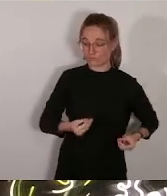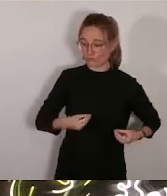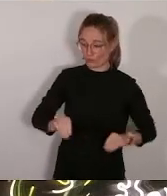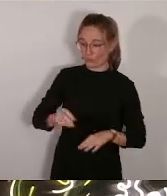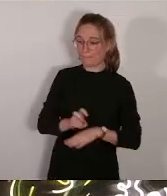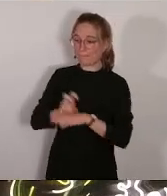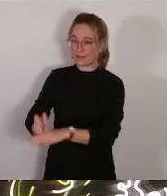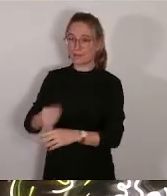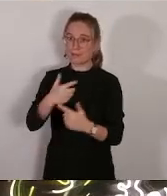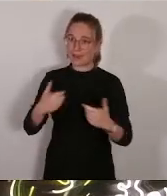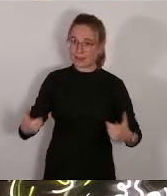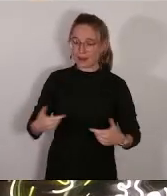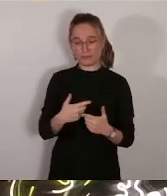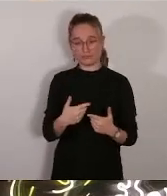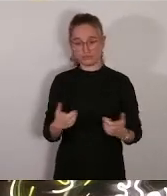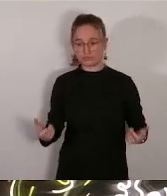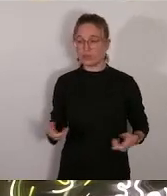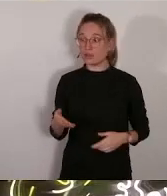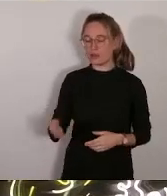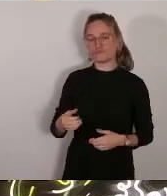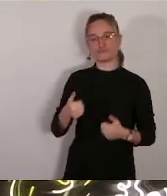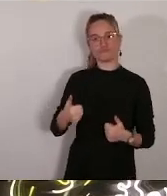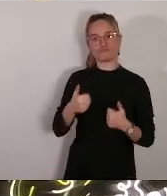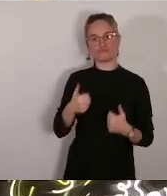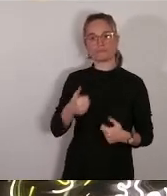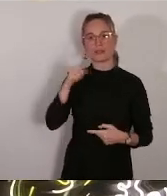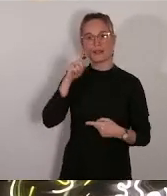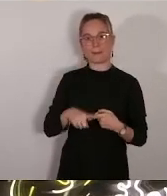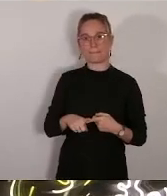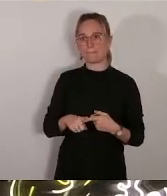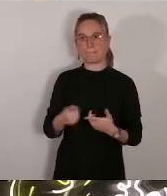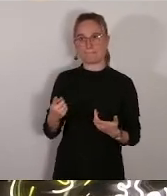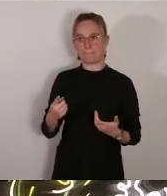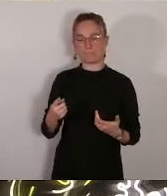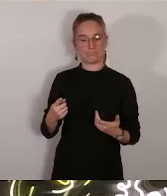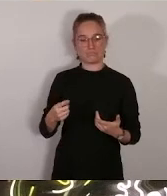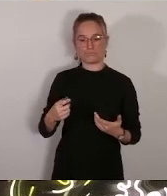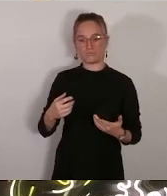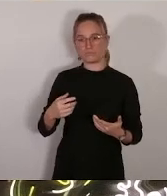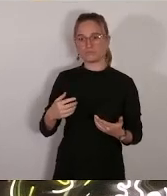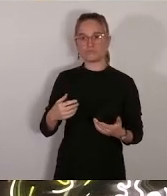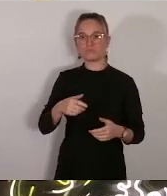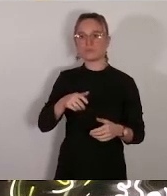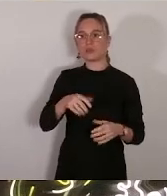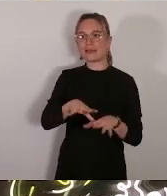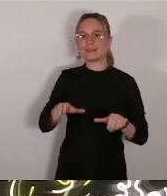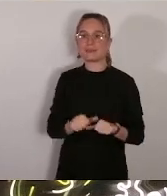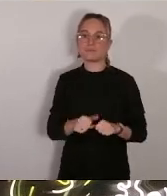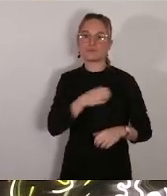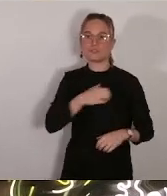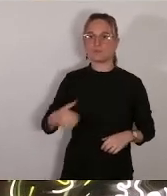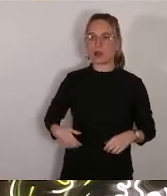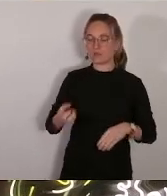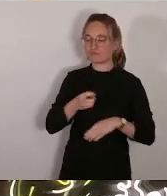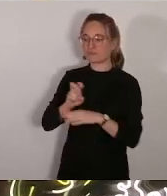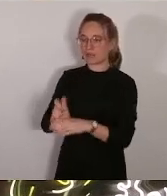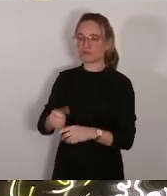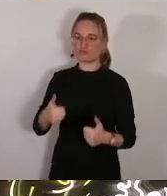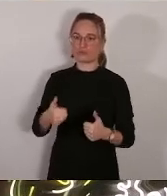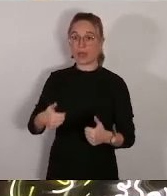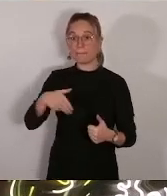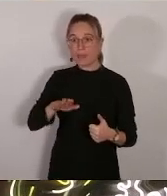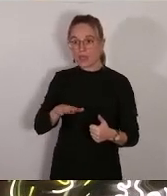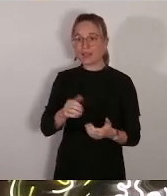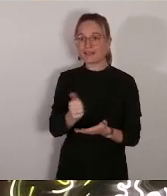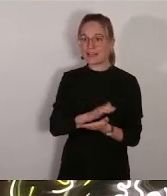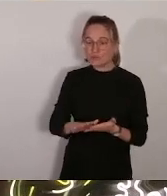Pour la transparence des interventions municipales, il est à noter que sont approuvées les mises à disposition gratuites ou à tarif inférieur à